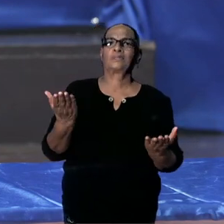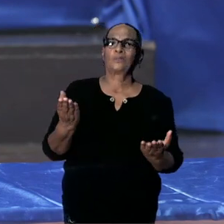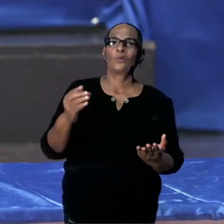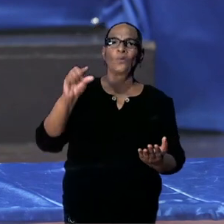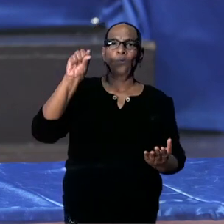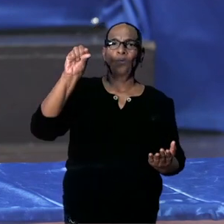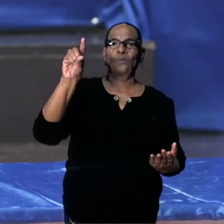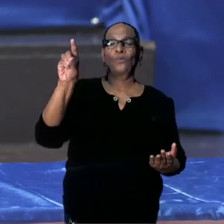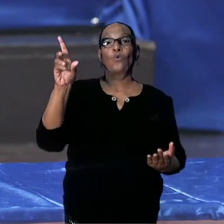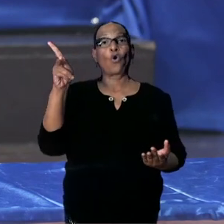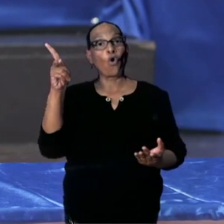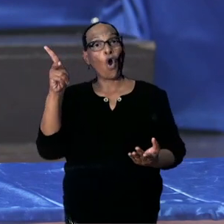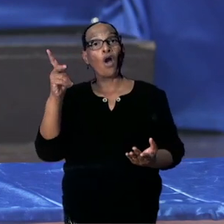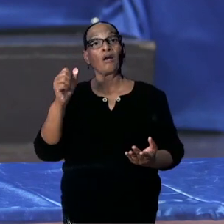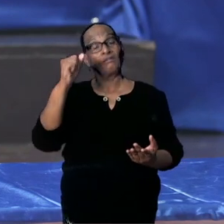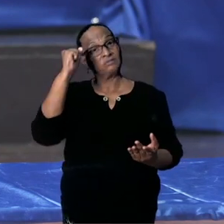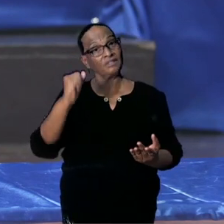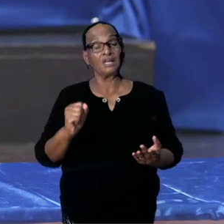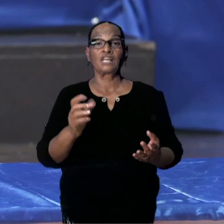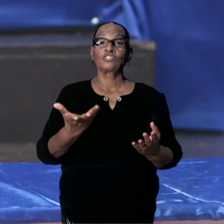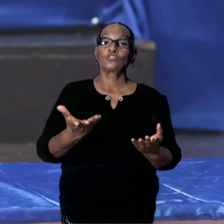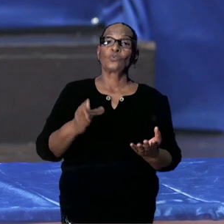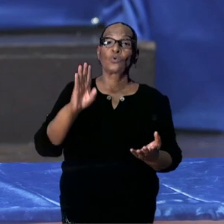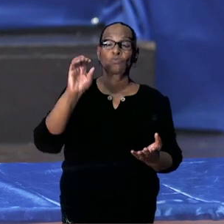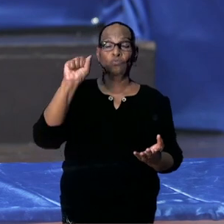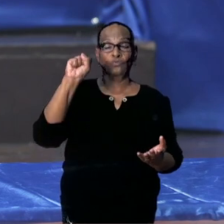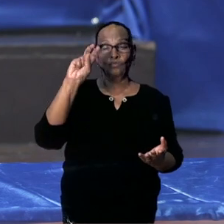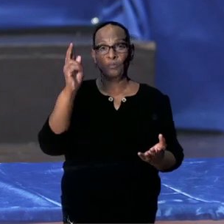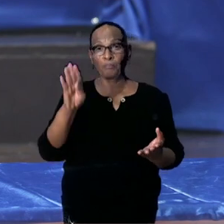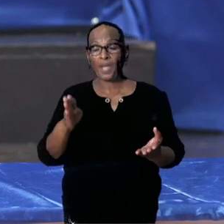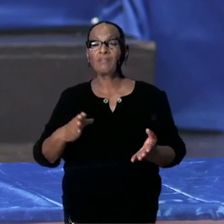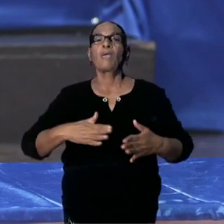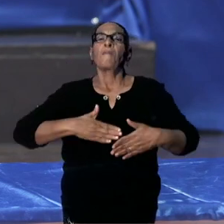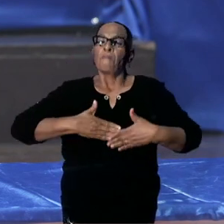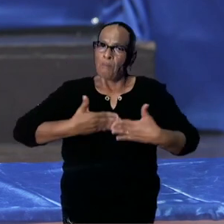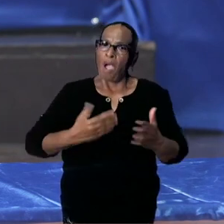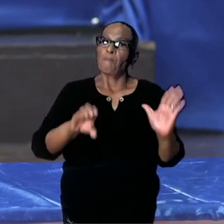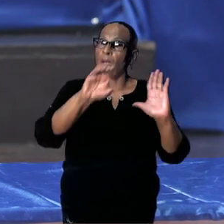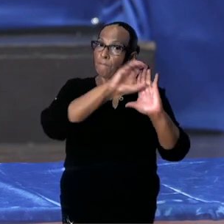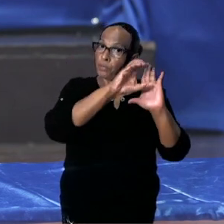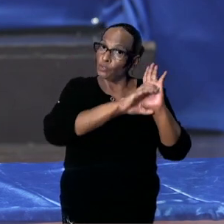Onder strikte naleving van de protocollen.